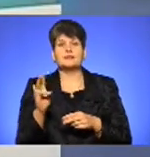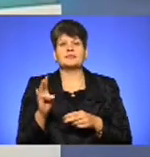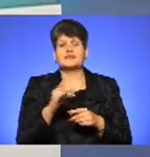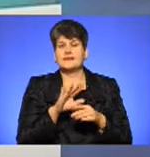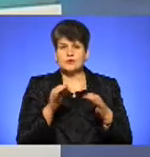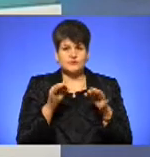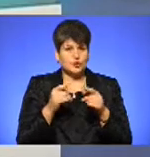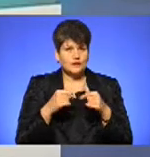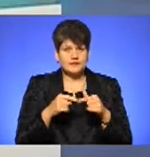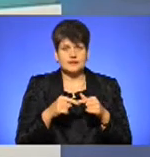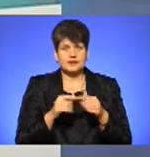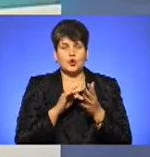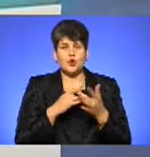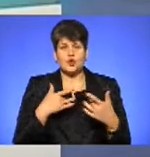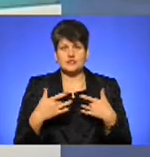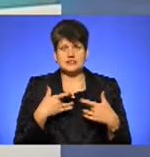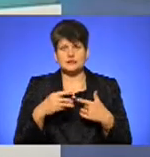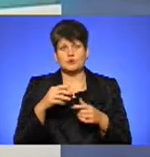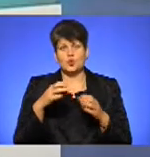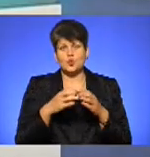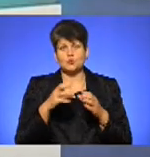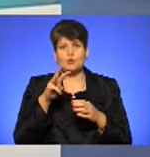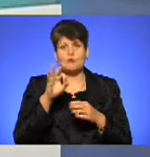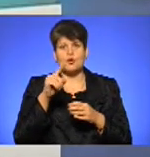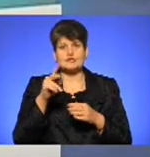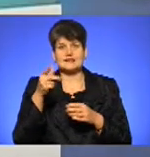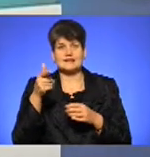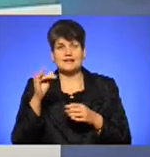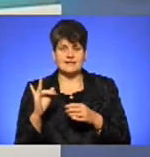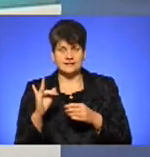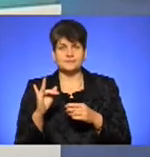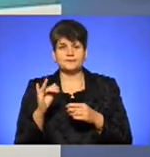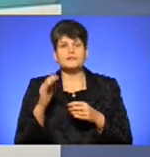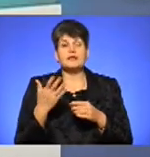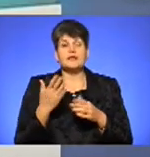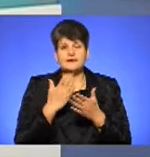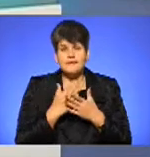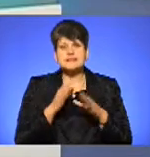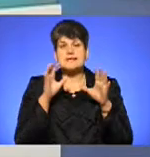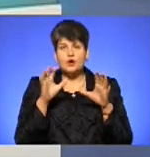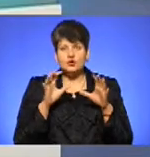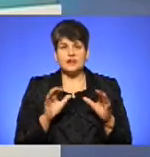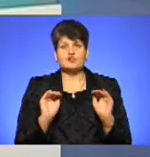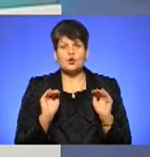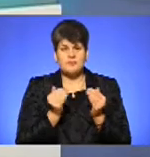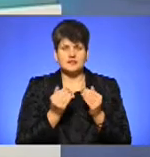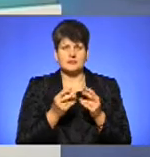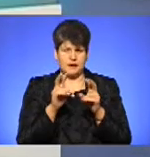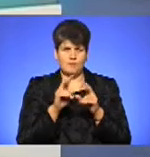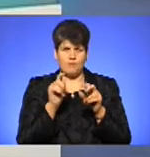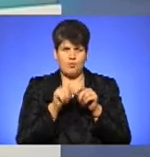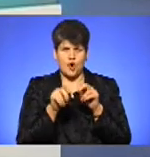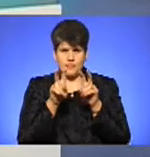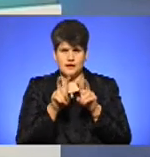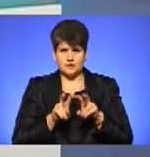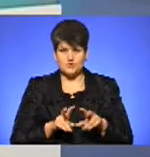організувати концерт гурту «Мозгі». Є певне законодавче обмеження, давайте ми проаналізували законодавство з цього